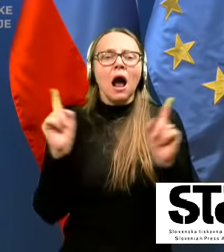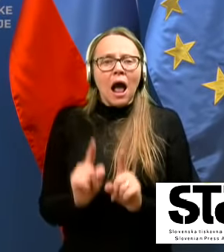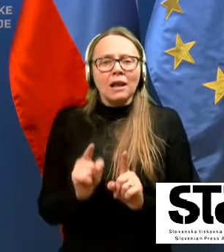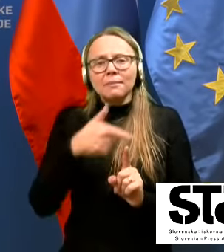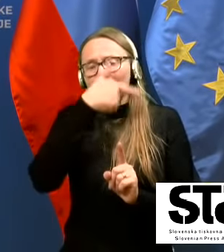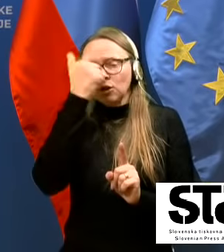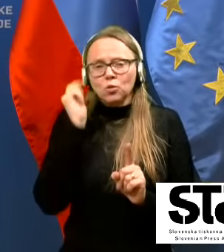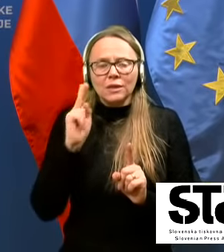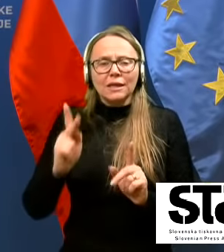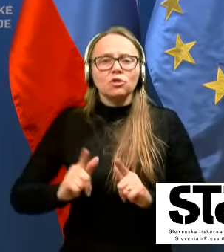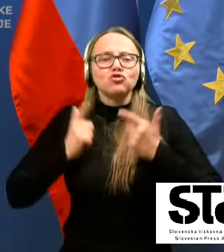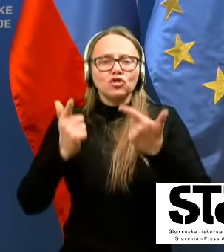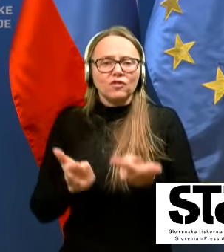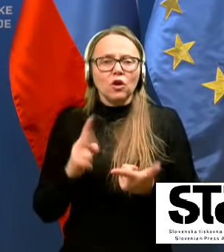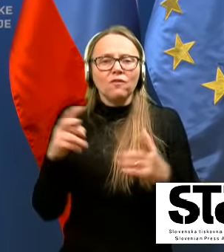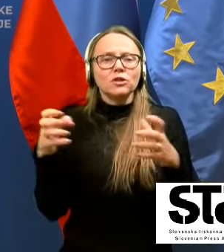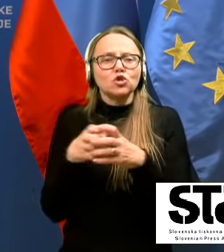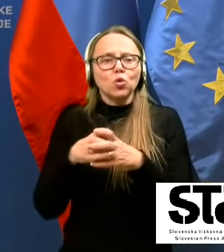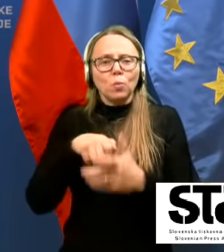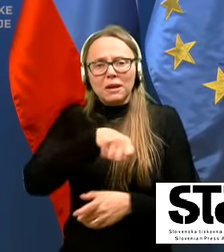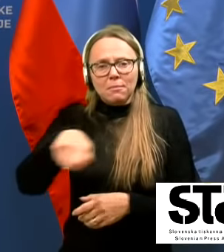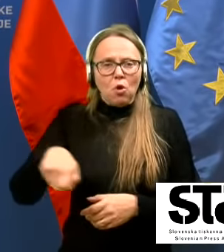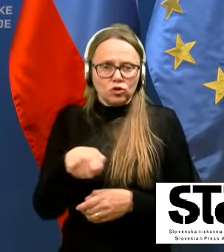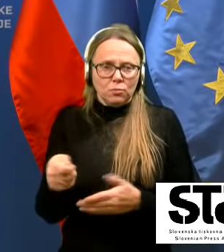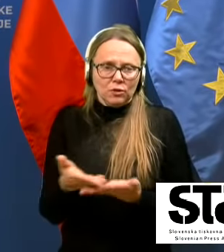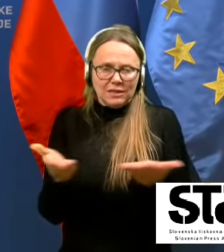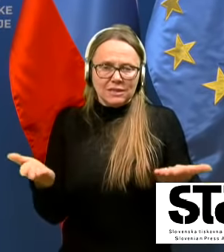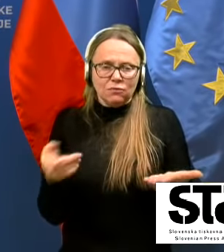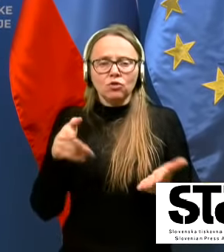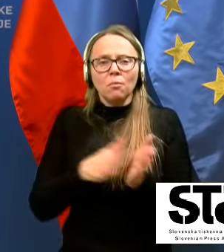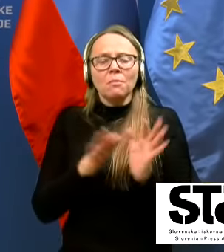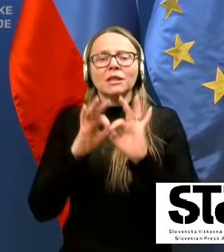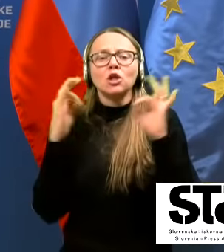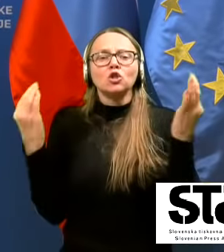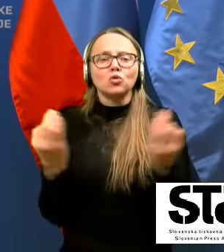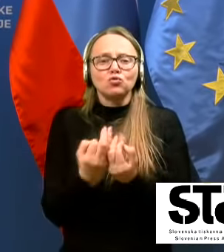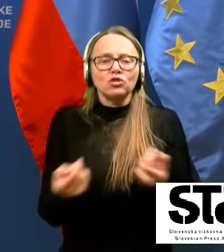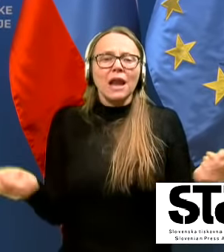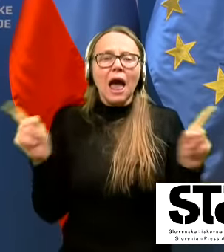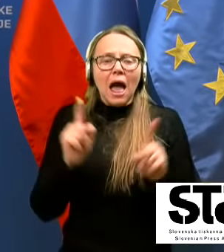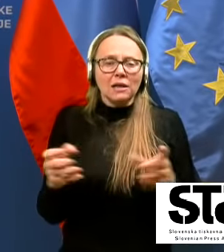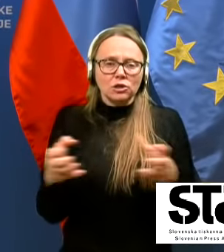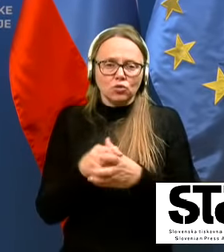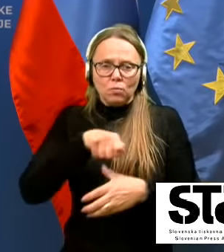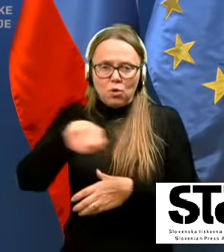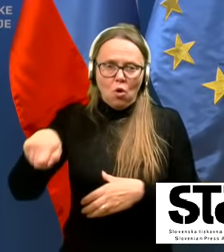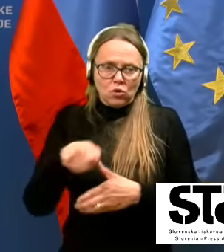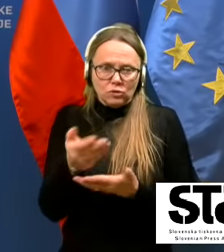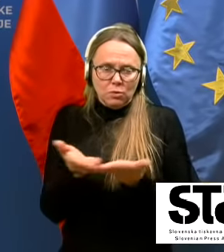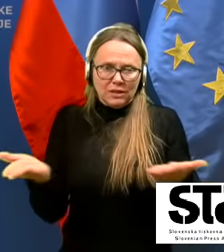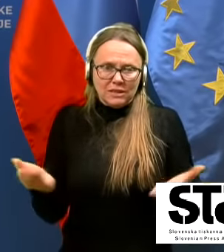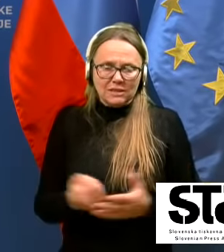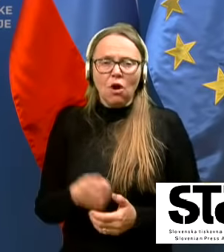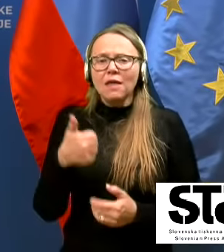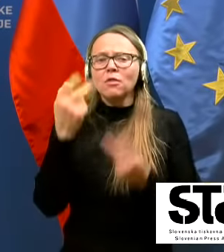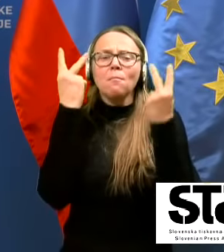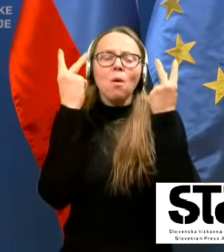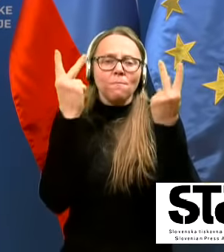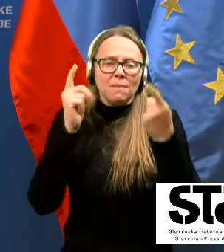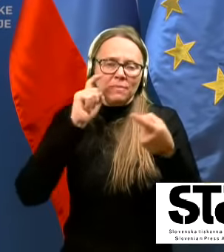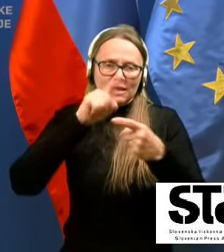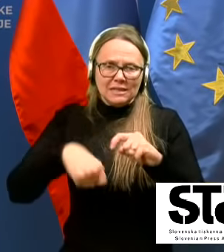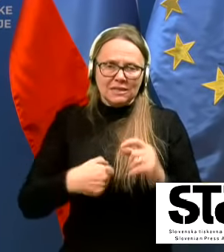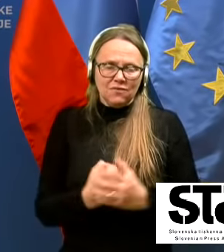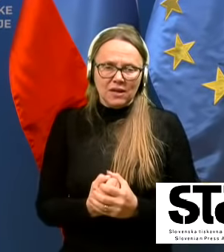ljudi, ki živijo v skupnem gospodinstvu, torej družina ali skupno gospodinstvo. Ena od pomembnih stvari,